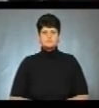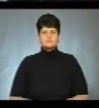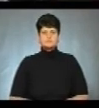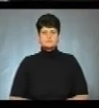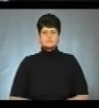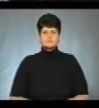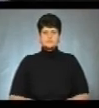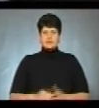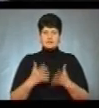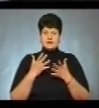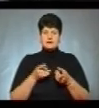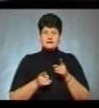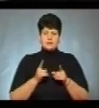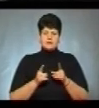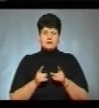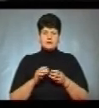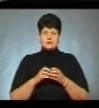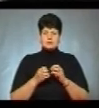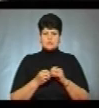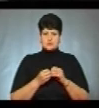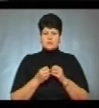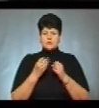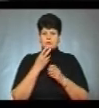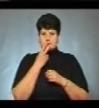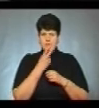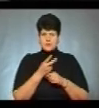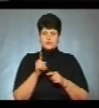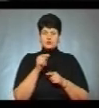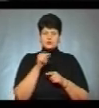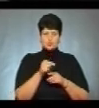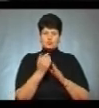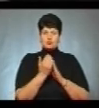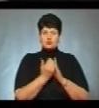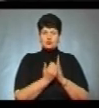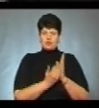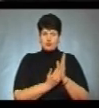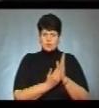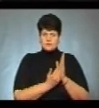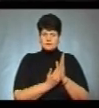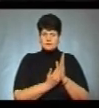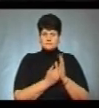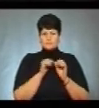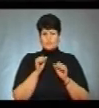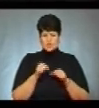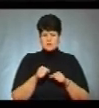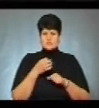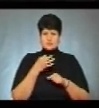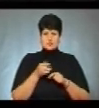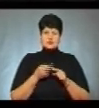Встановили реальні результати. Просто ми бачимо, що тут в протоколі, можна сказати, що це була